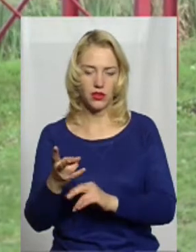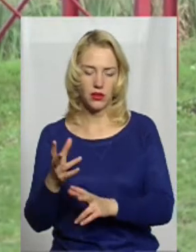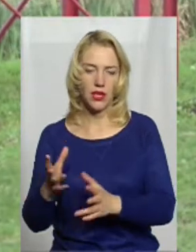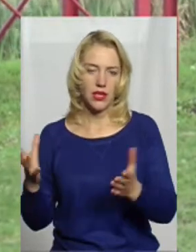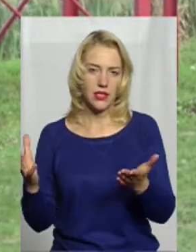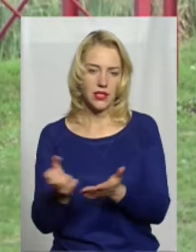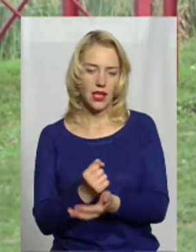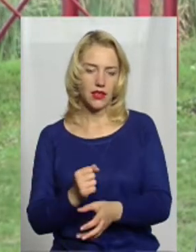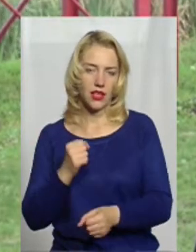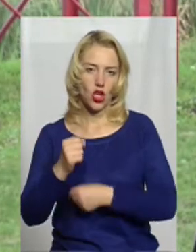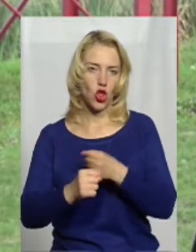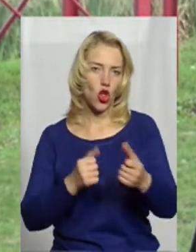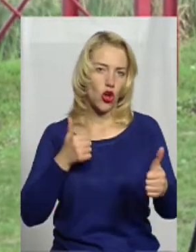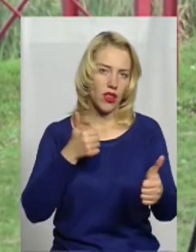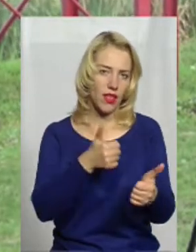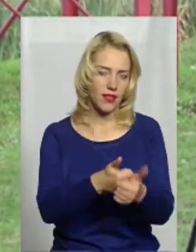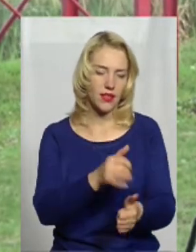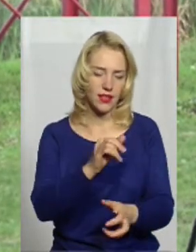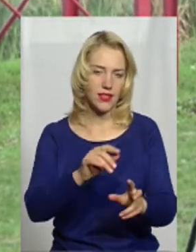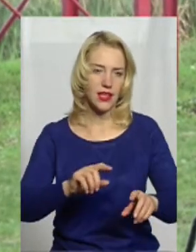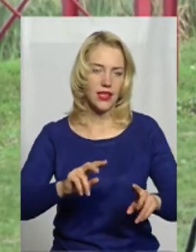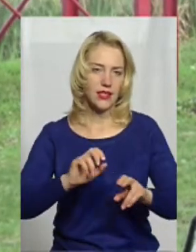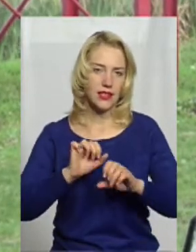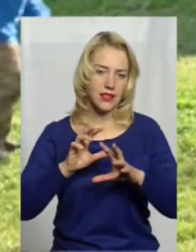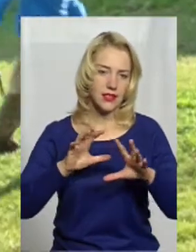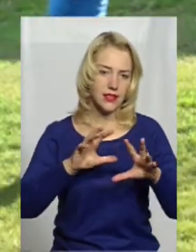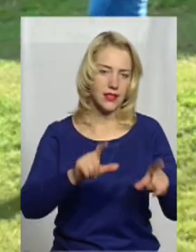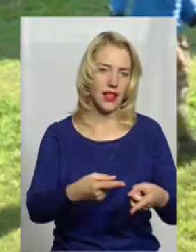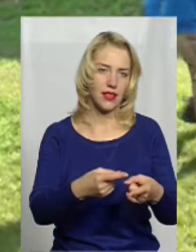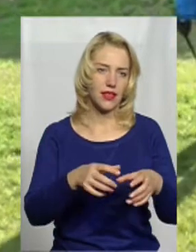догнати і затримати. її функції захистити, якщо потрібно.